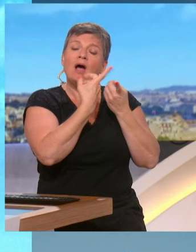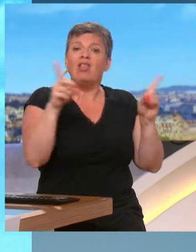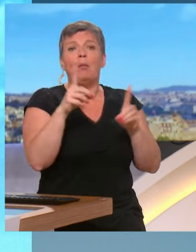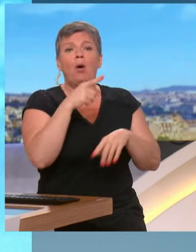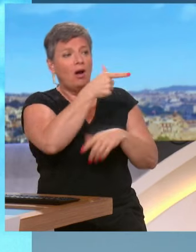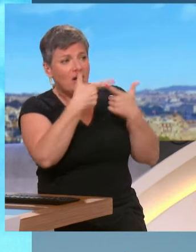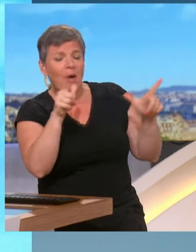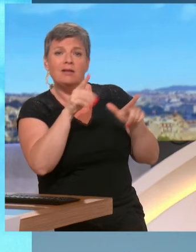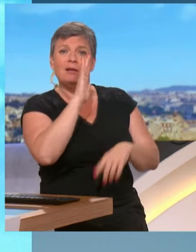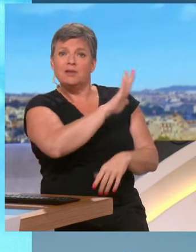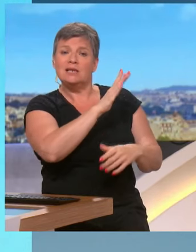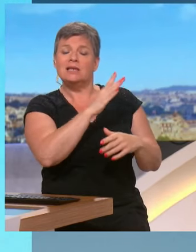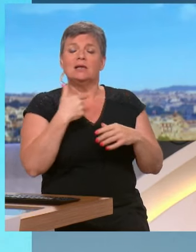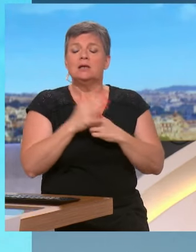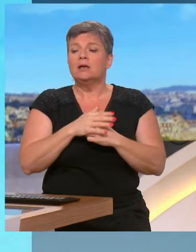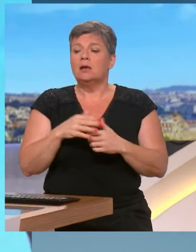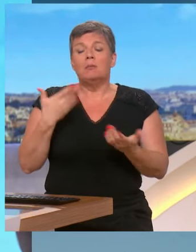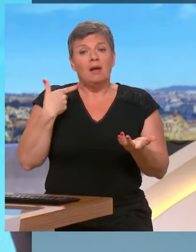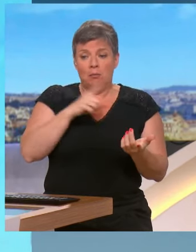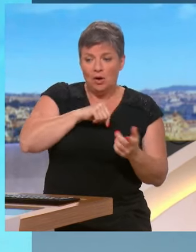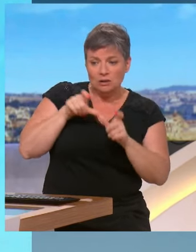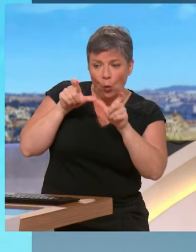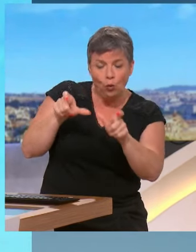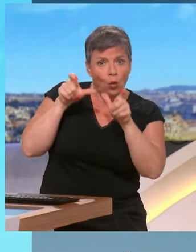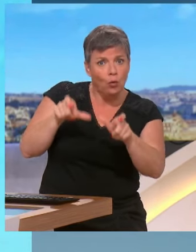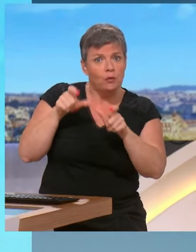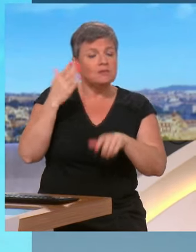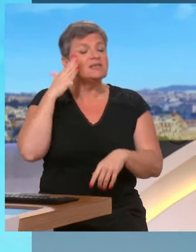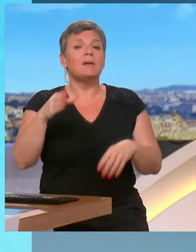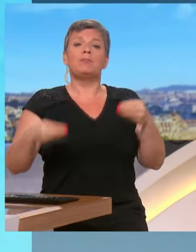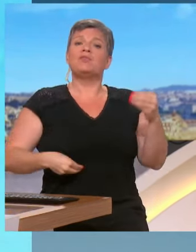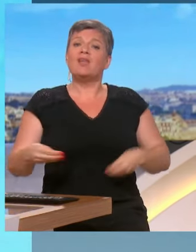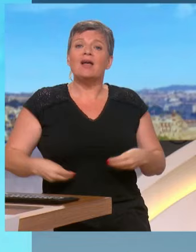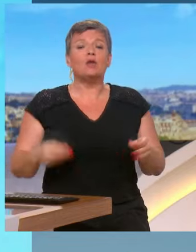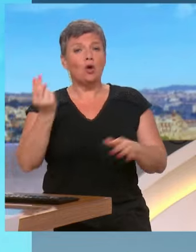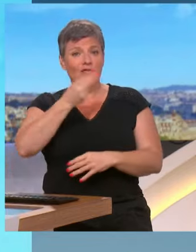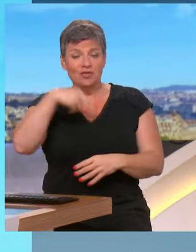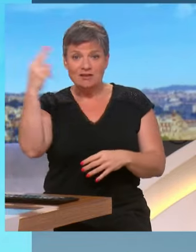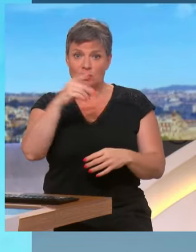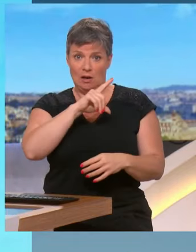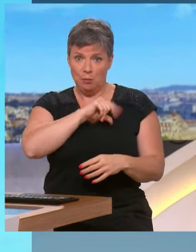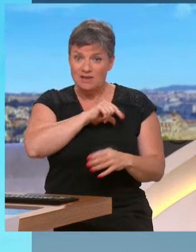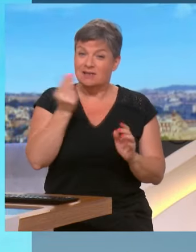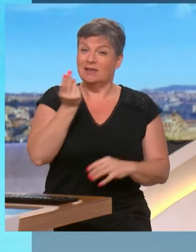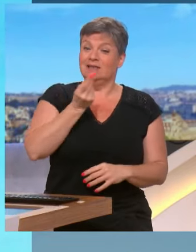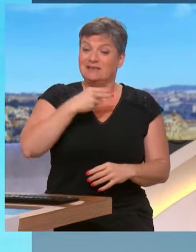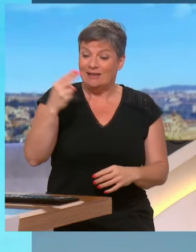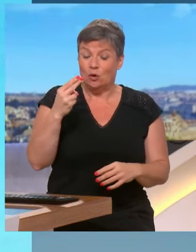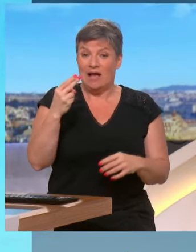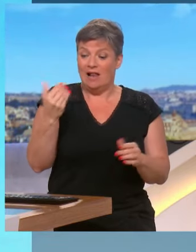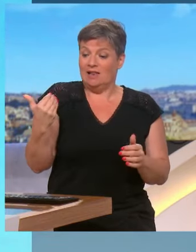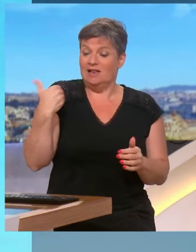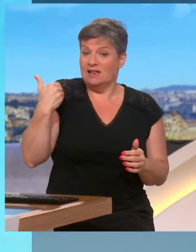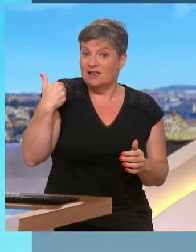Vous savez comme moi que quand vous avez le directeur national de la police nationale, comme ça a été le cas cet été, qui a remis en cause l